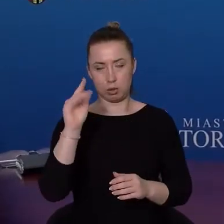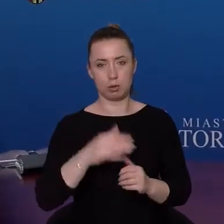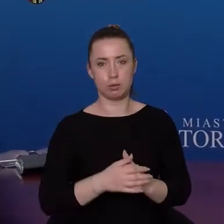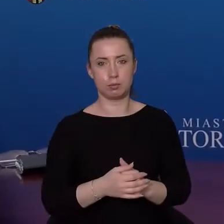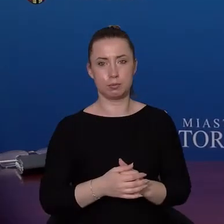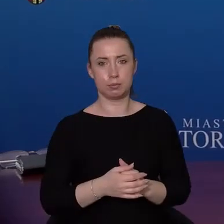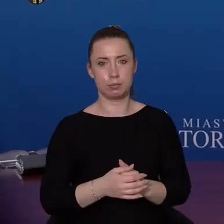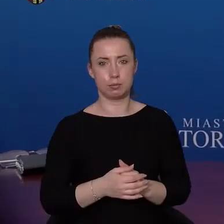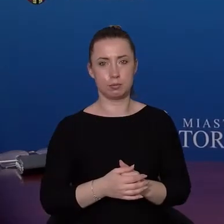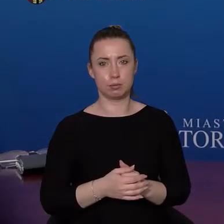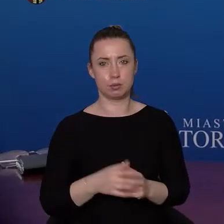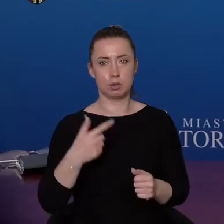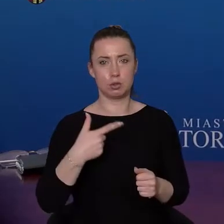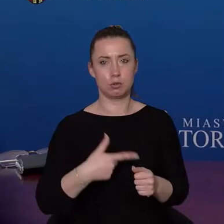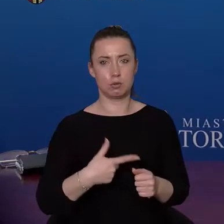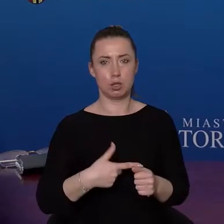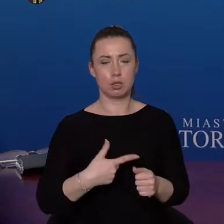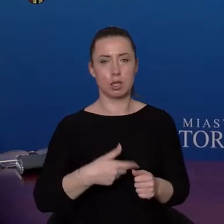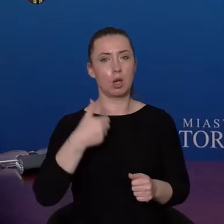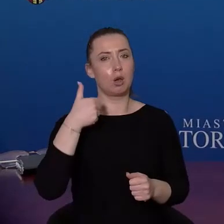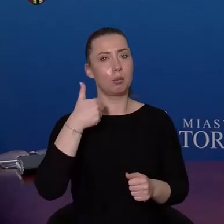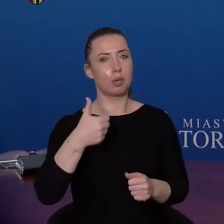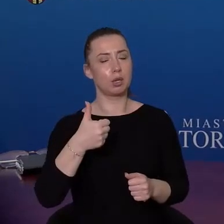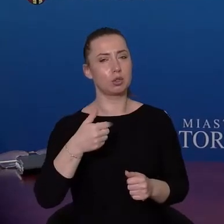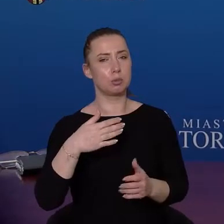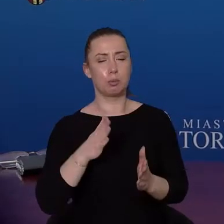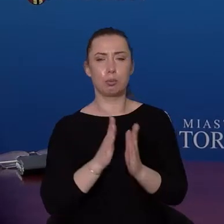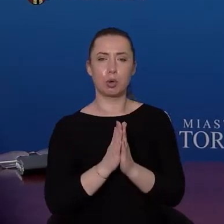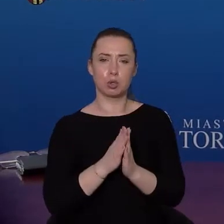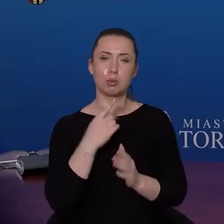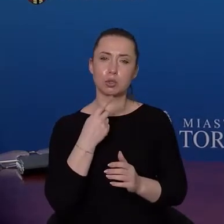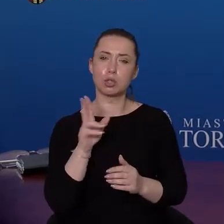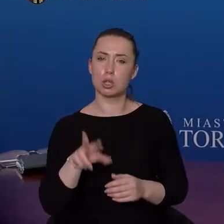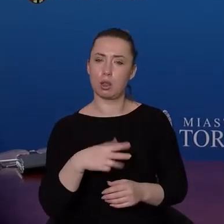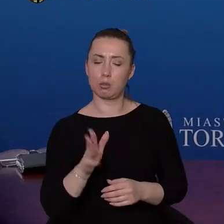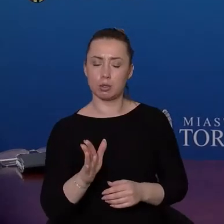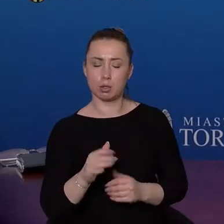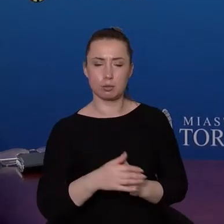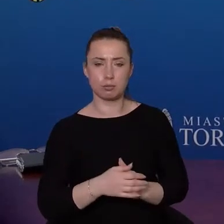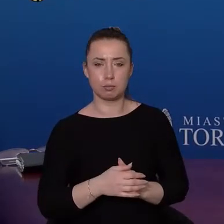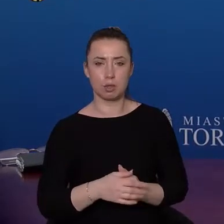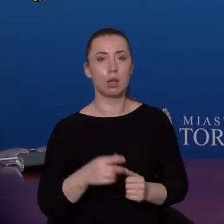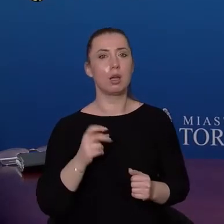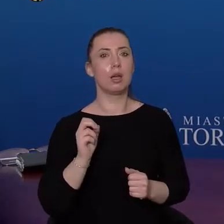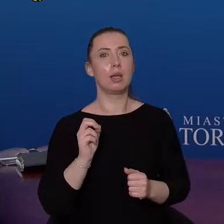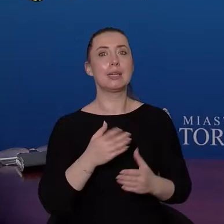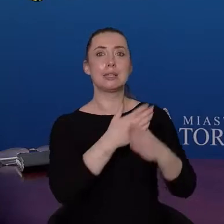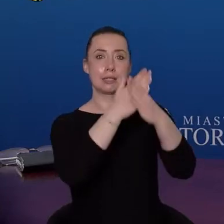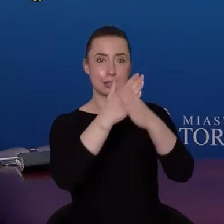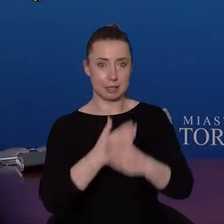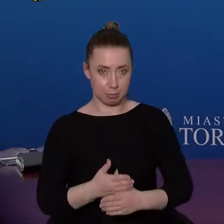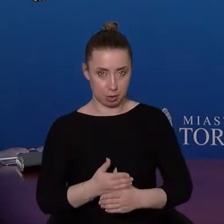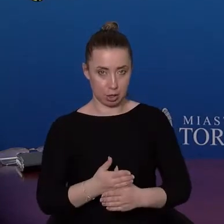tego wydarzenia, ale formuła będzie wyglądała w ten sposób. zapraszamy